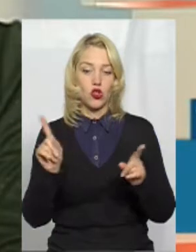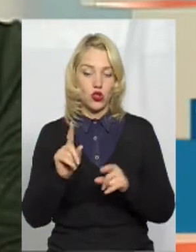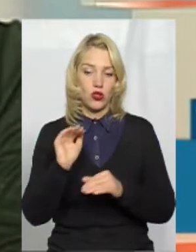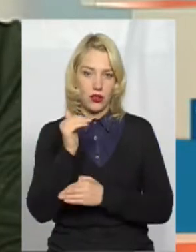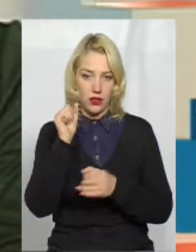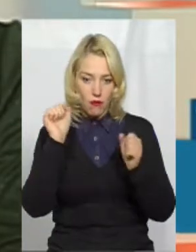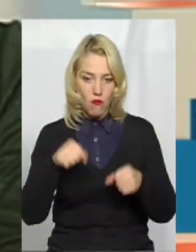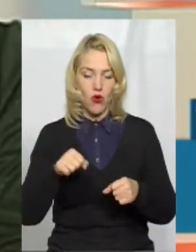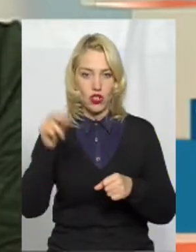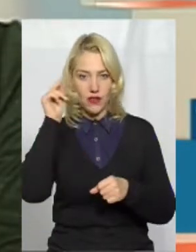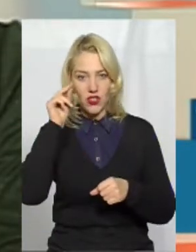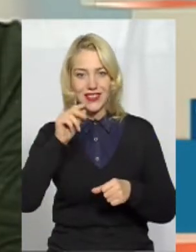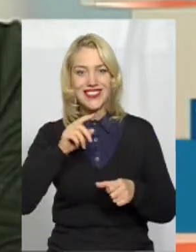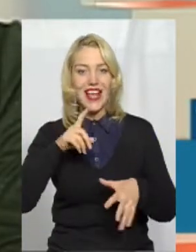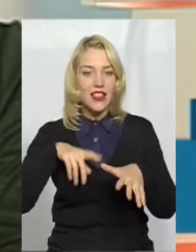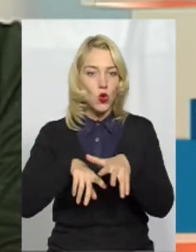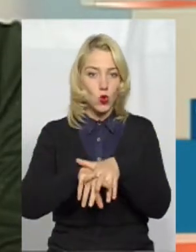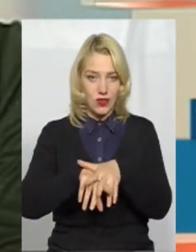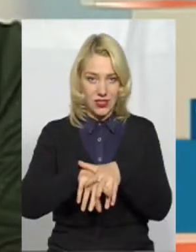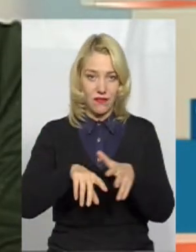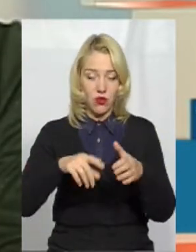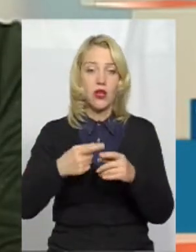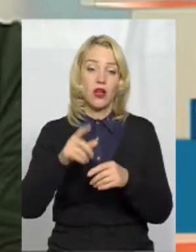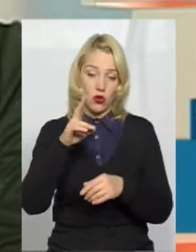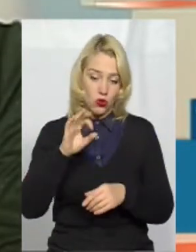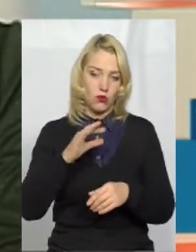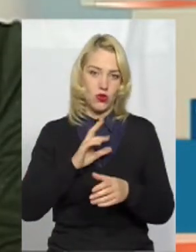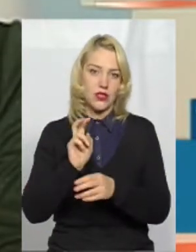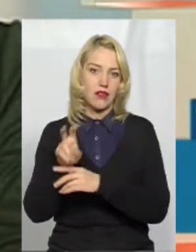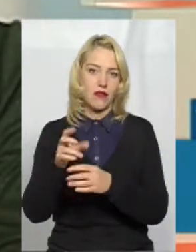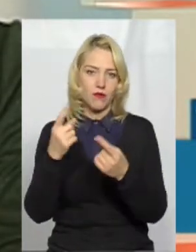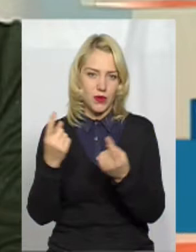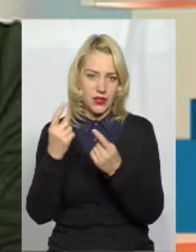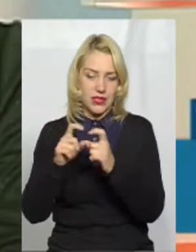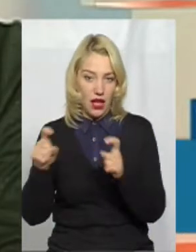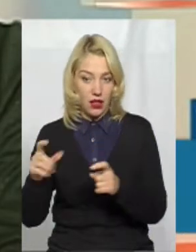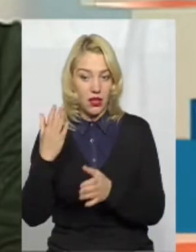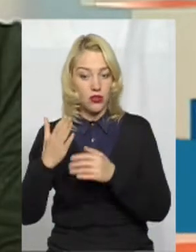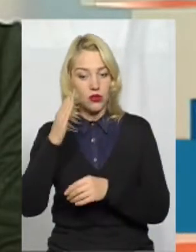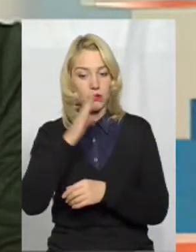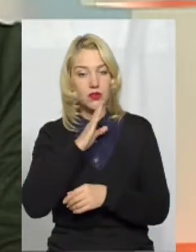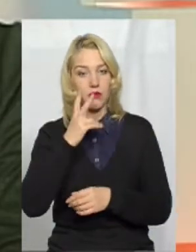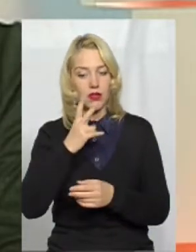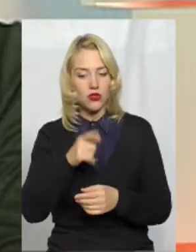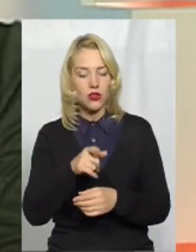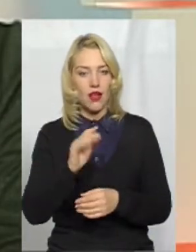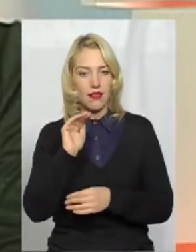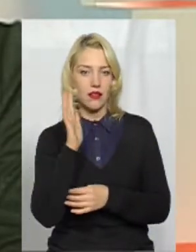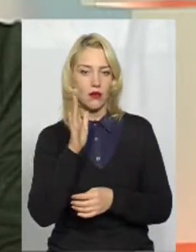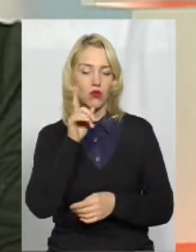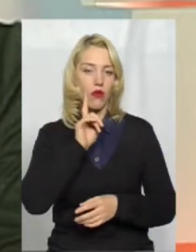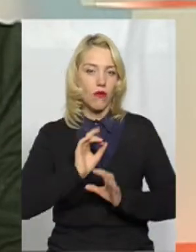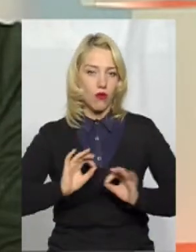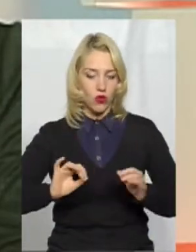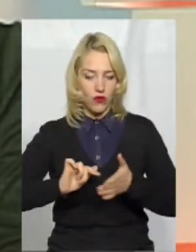навчанням, вони приходять в заклад і прописують. Якщо батьки бачать, що їхня дитина більше буде себе комфортніше